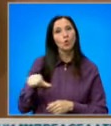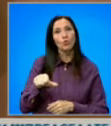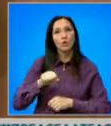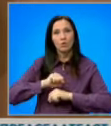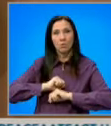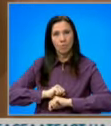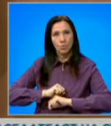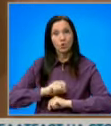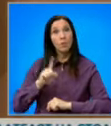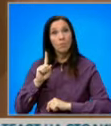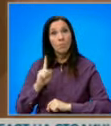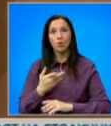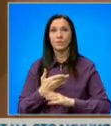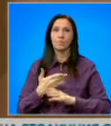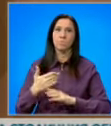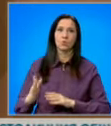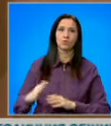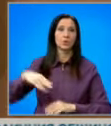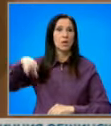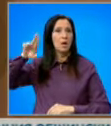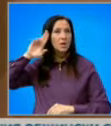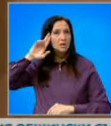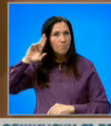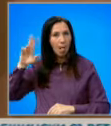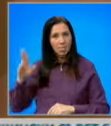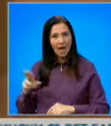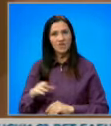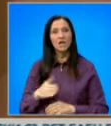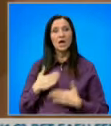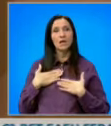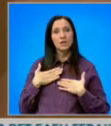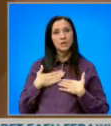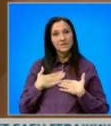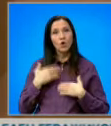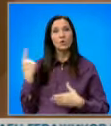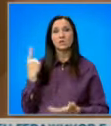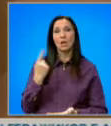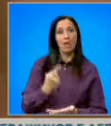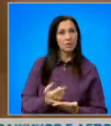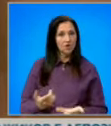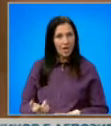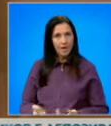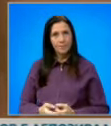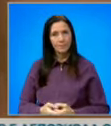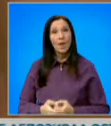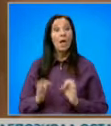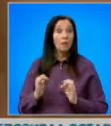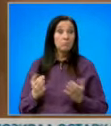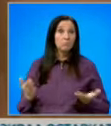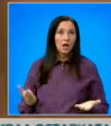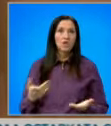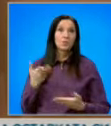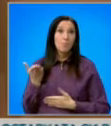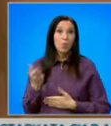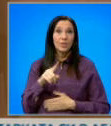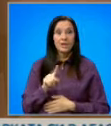бюрото, могат да продължат да изпълняват своите задължения. Така че по